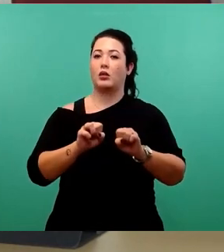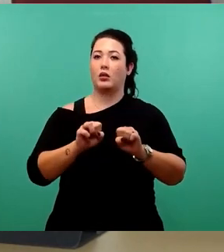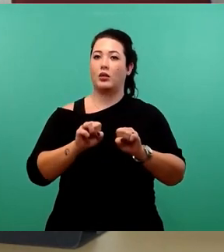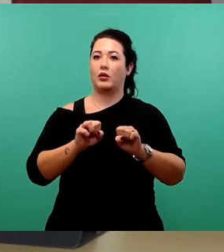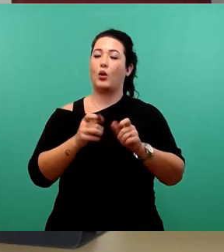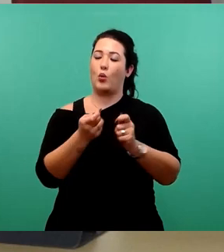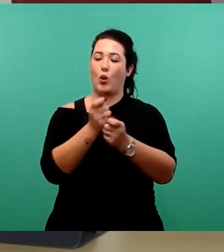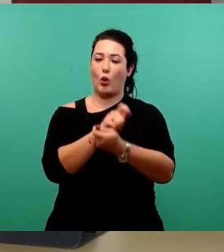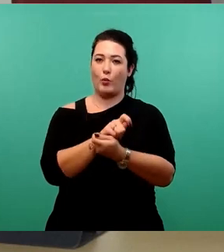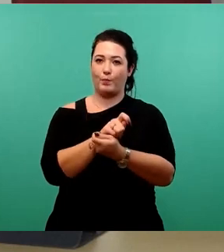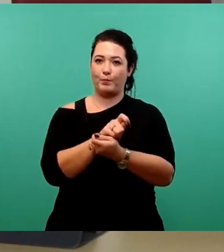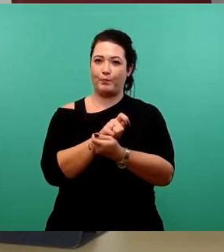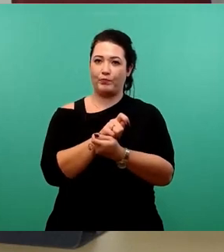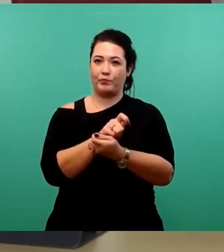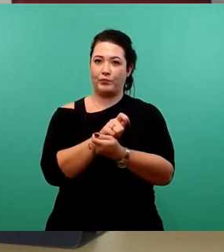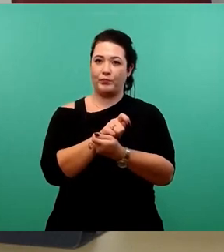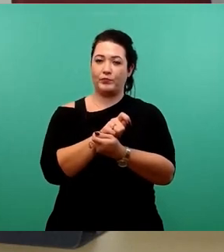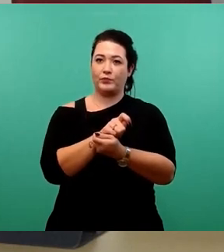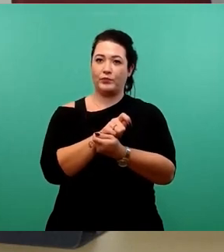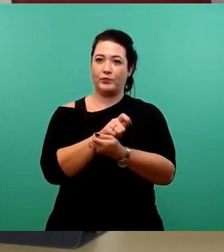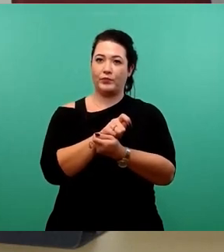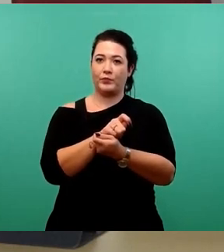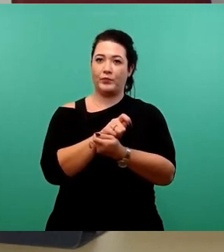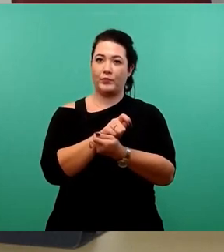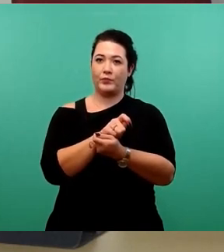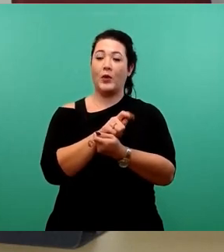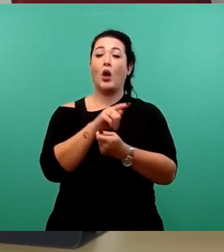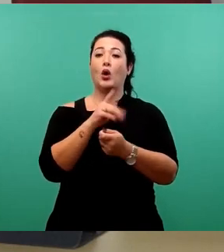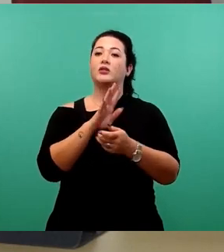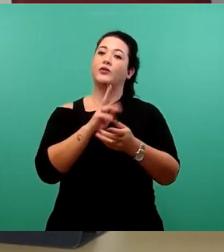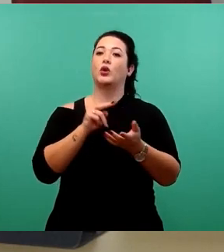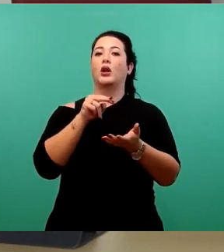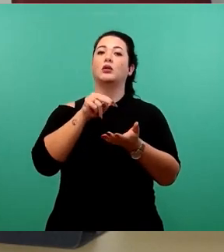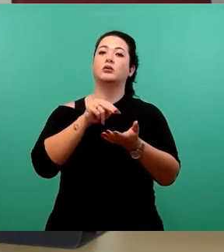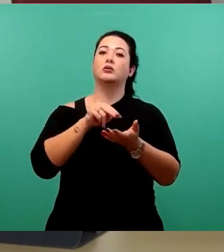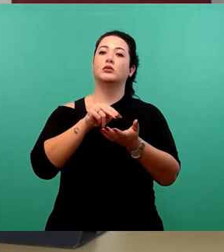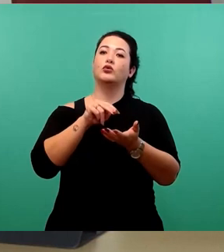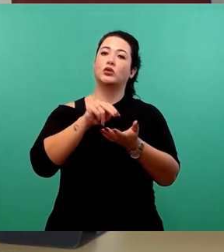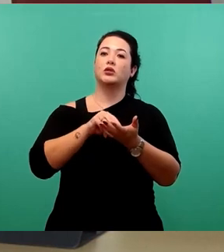Stärkung mit der Zuständigkeit für das Thema Fachkräfte und Wissenschaft.